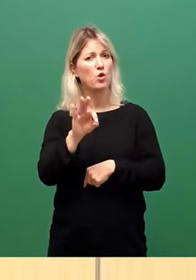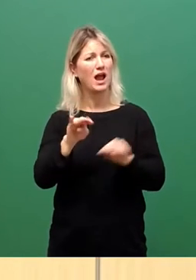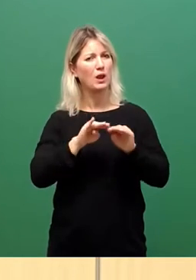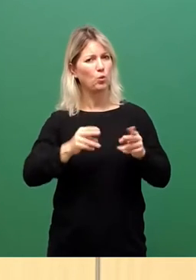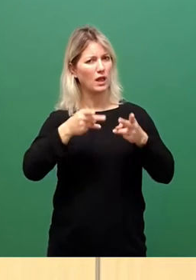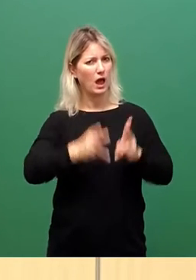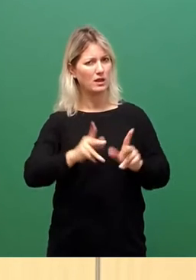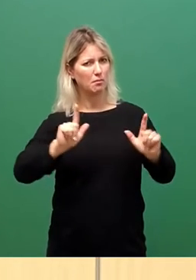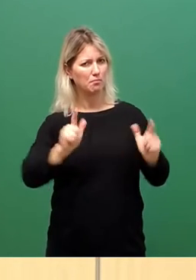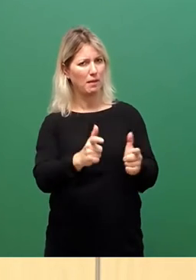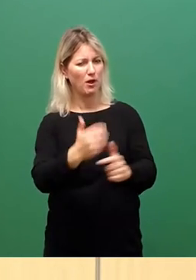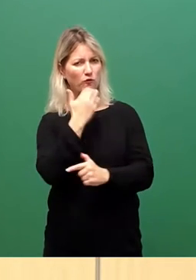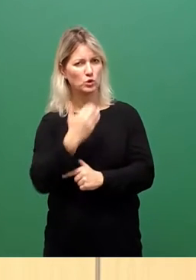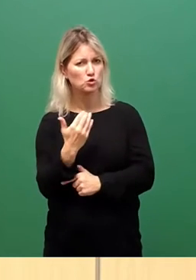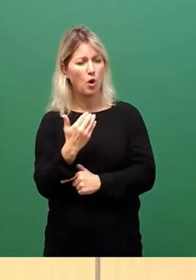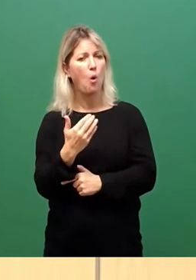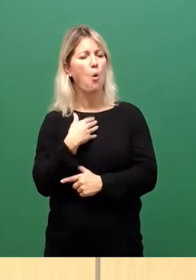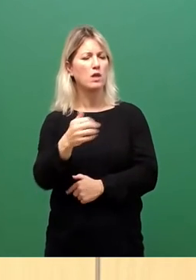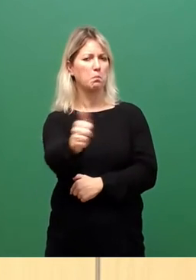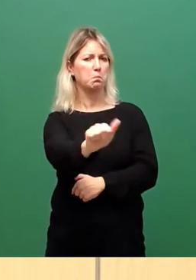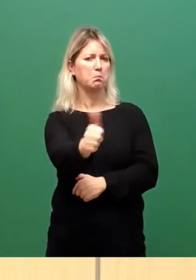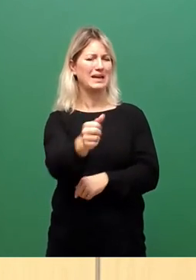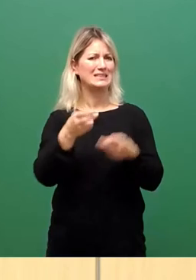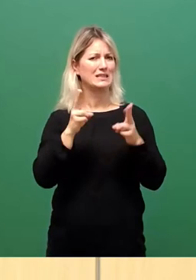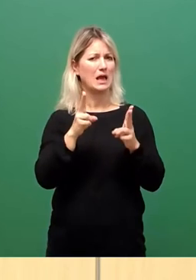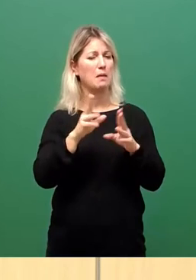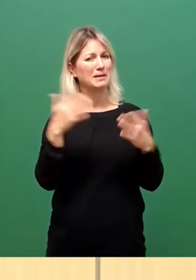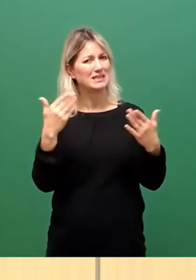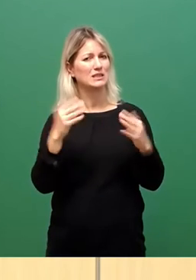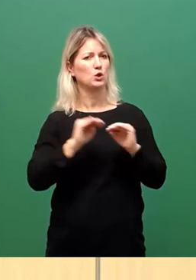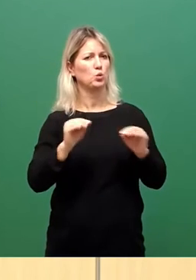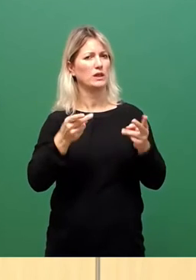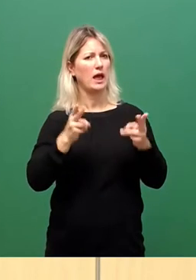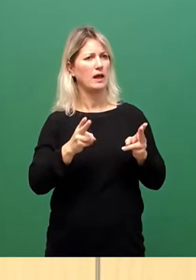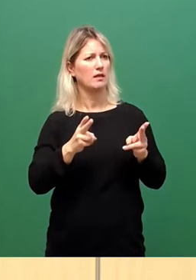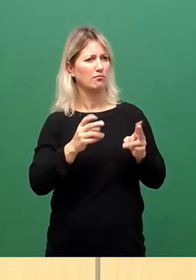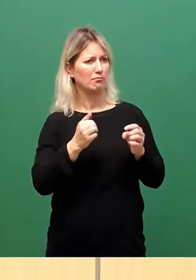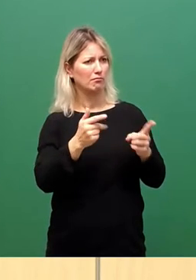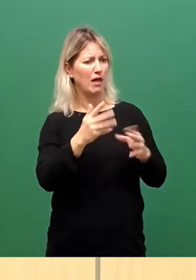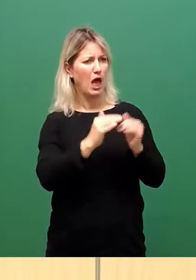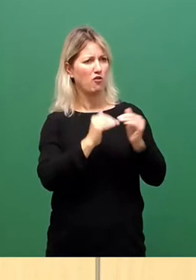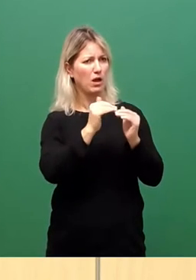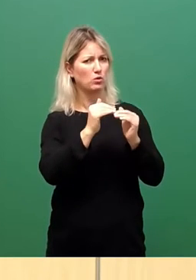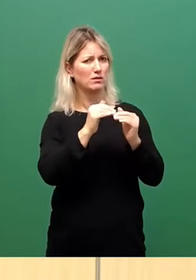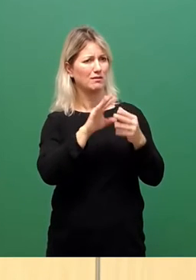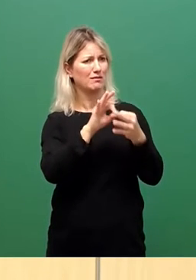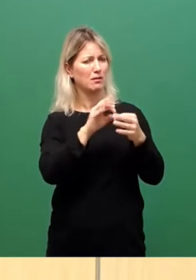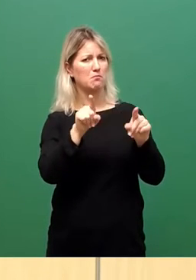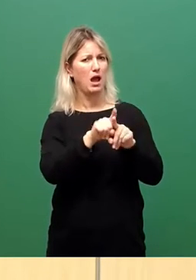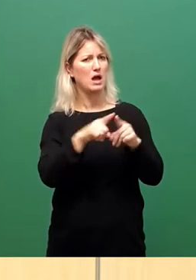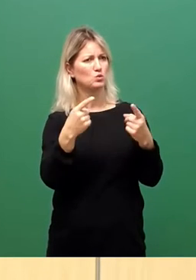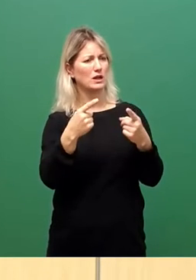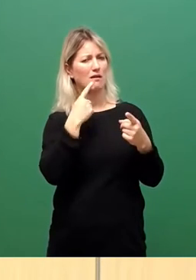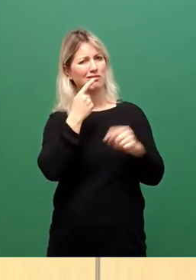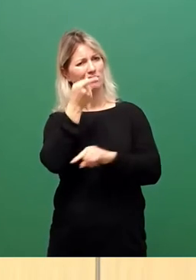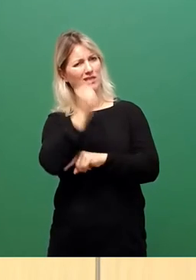groß geplant, bis die Grundrechte weitgehend abgebaut sind und der Diktatur, der rot-grünen Sozialismus nichts mehr